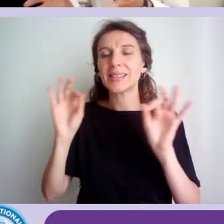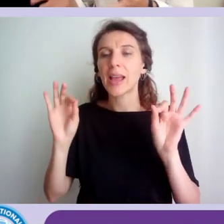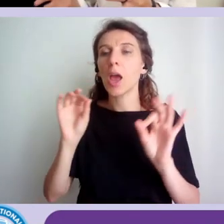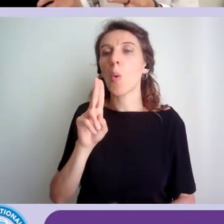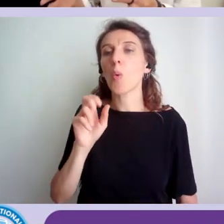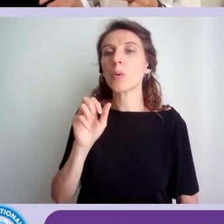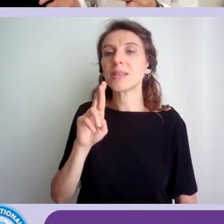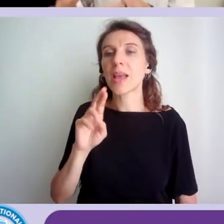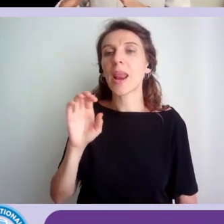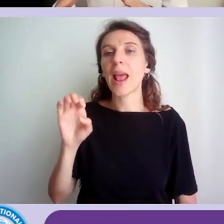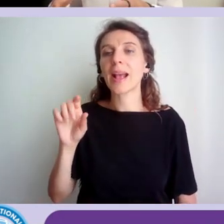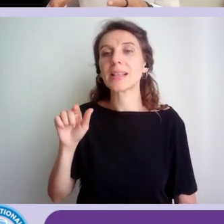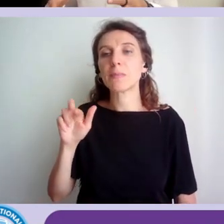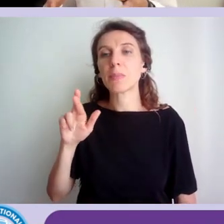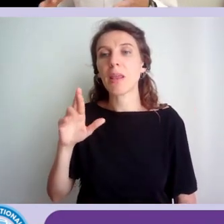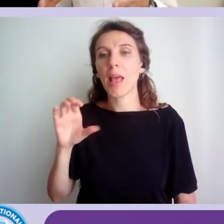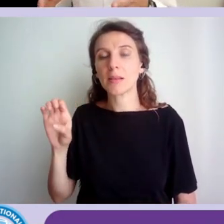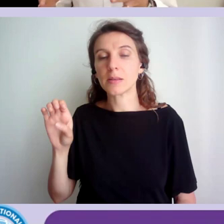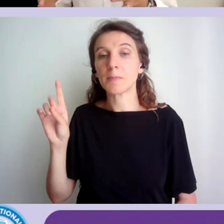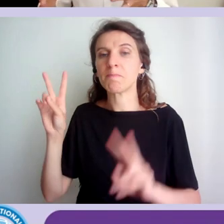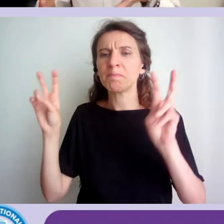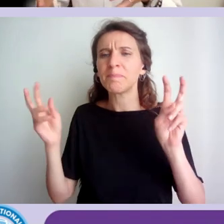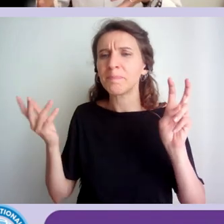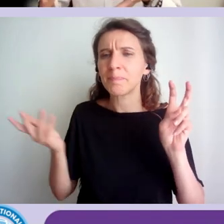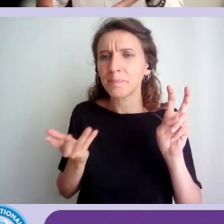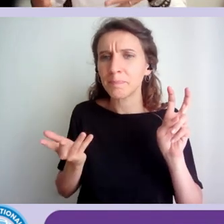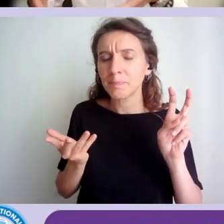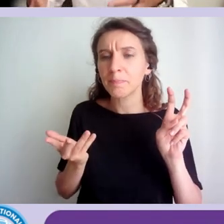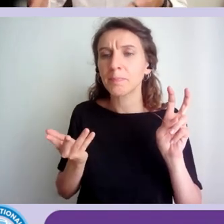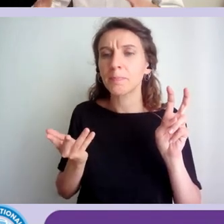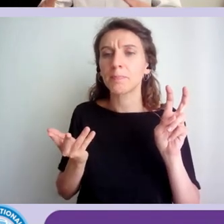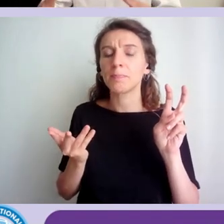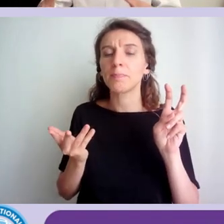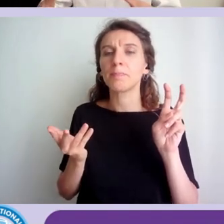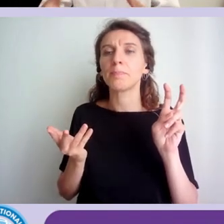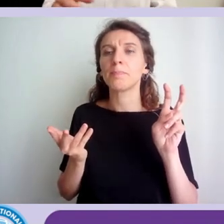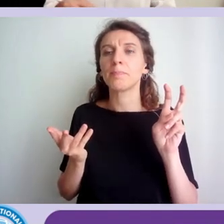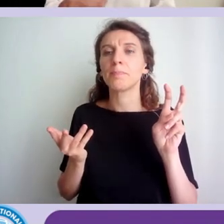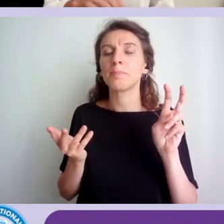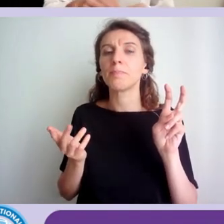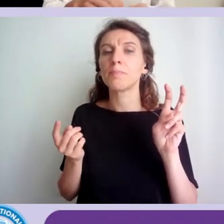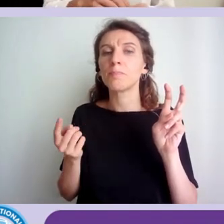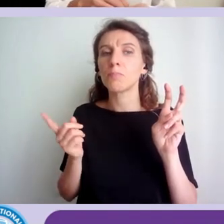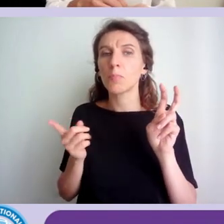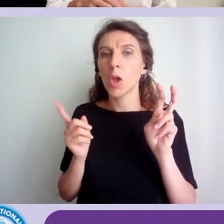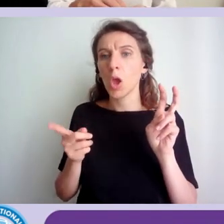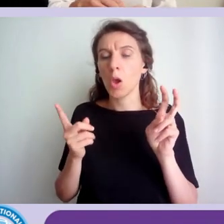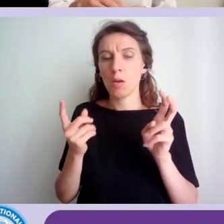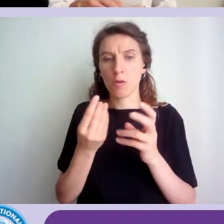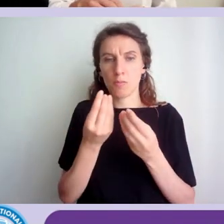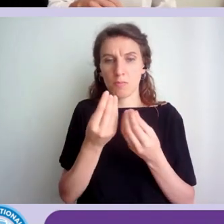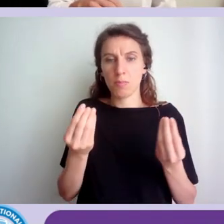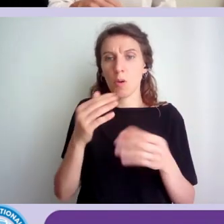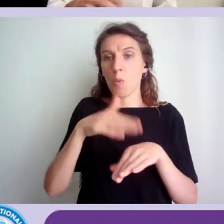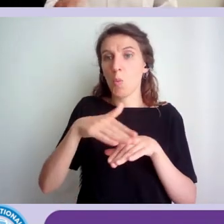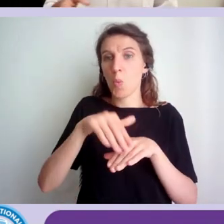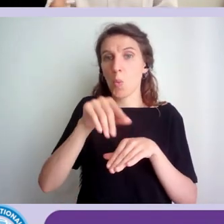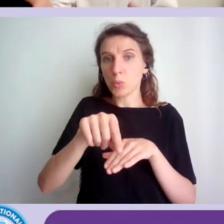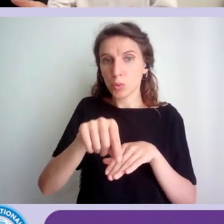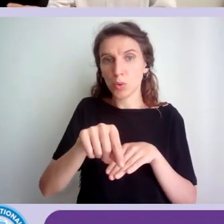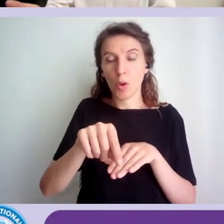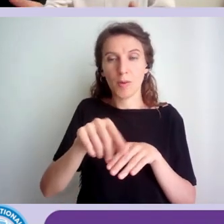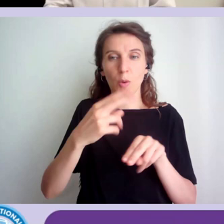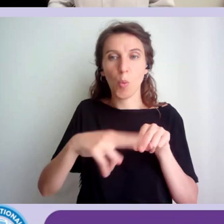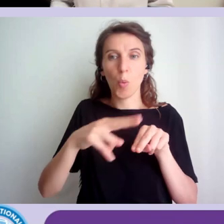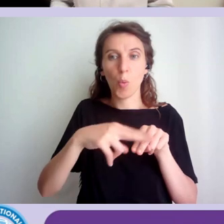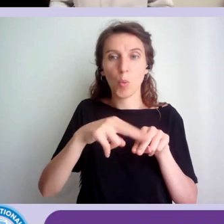è tutto quello che è insieme al momento in cui io uso una cosa, dunque l'usabilità che abbiamo detto prima, quanto è